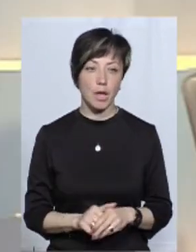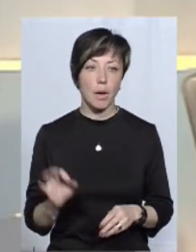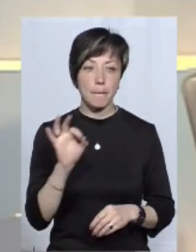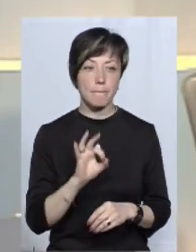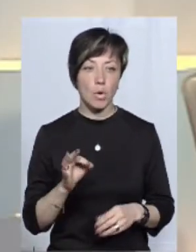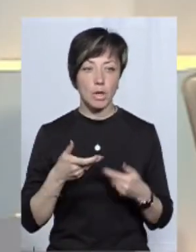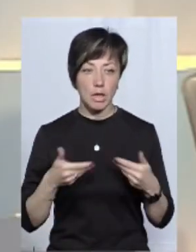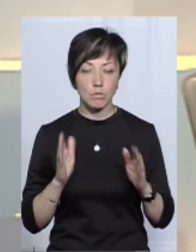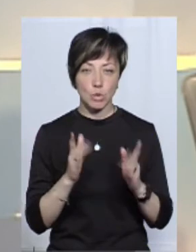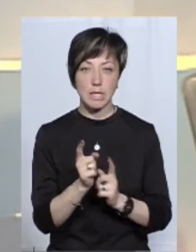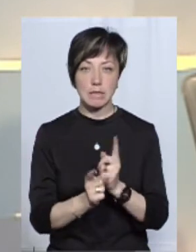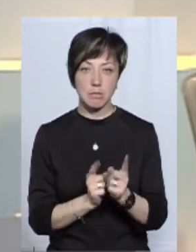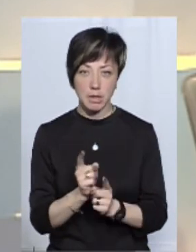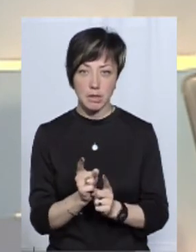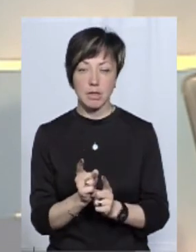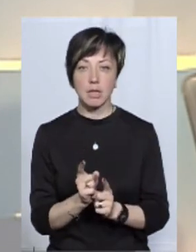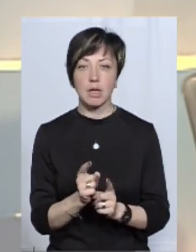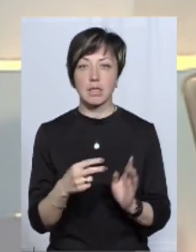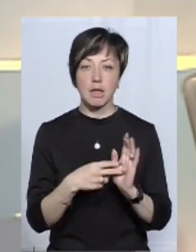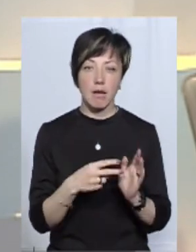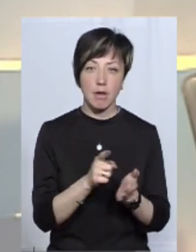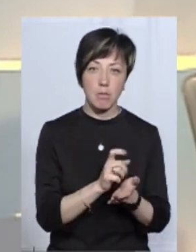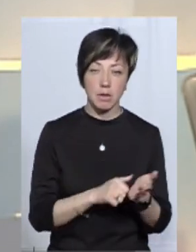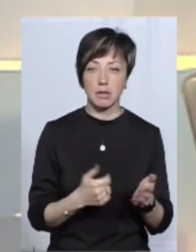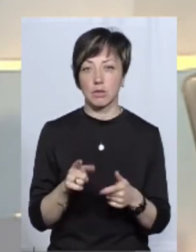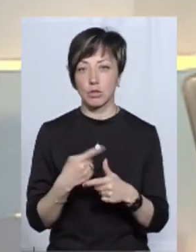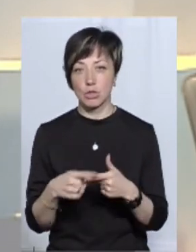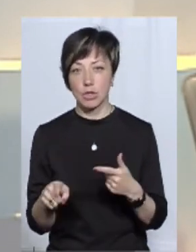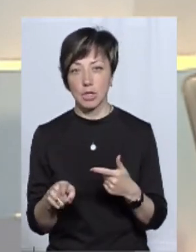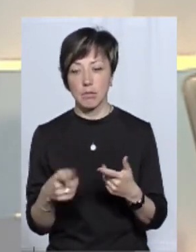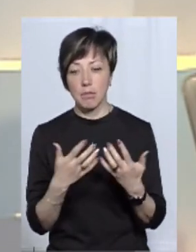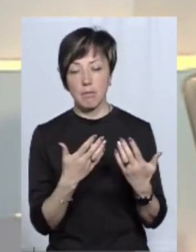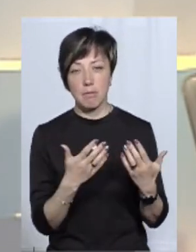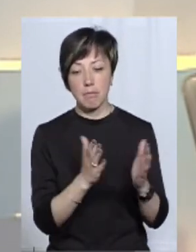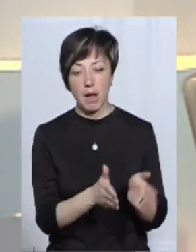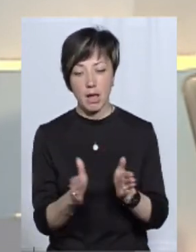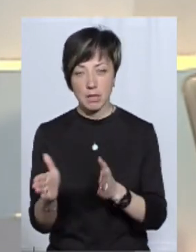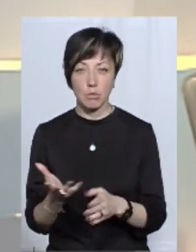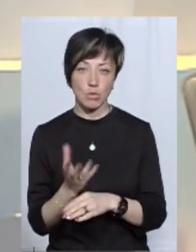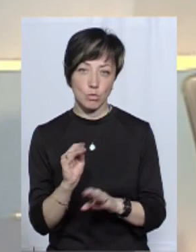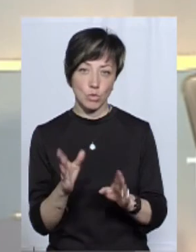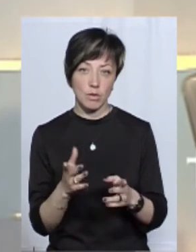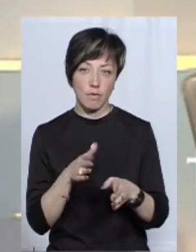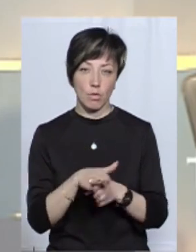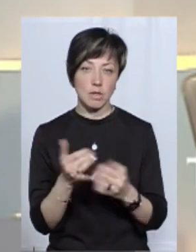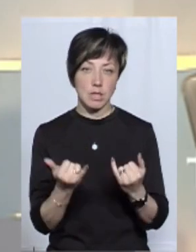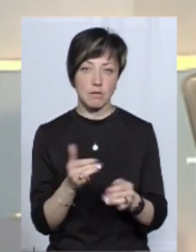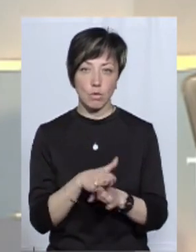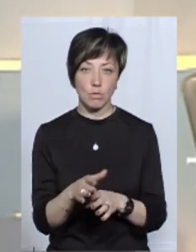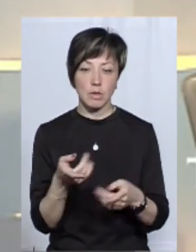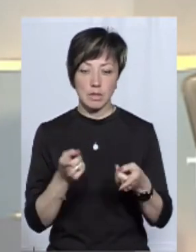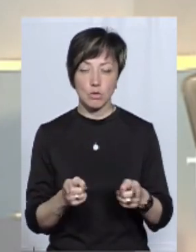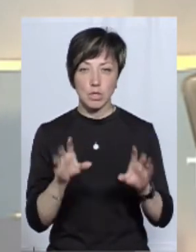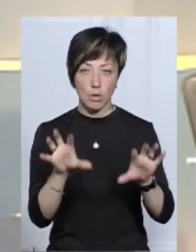що стосується нас, буде змінено ставка мита, чи буде змінено механізми розрахунку, будемо тоді виконувати. Зараз ми